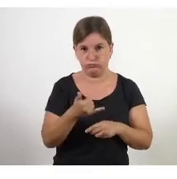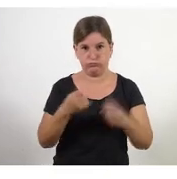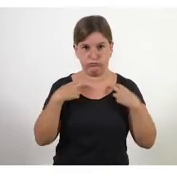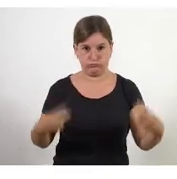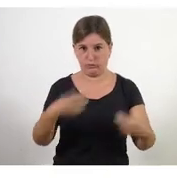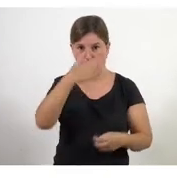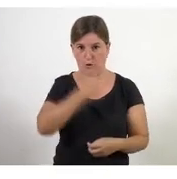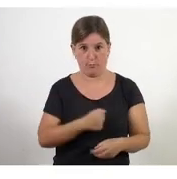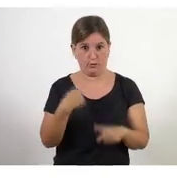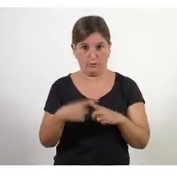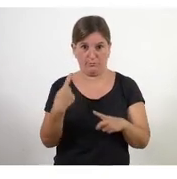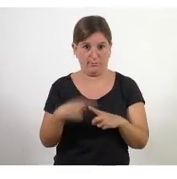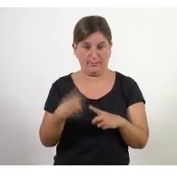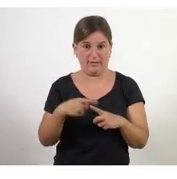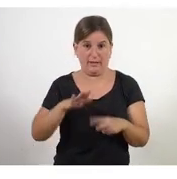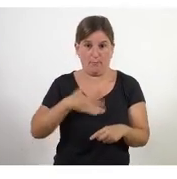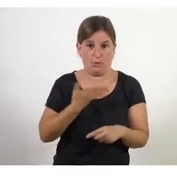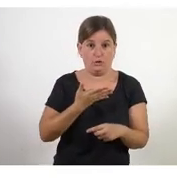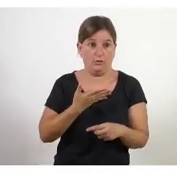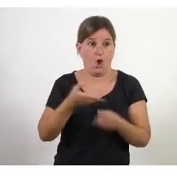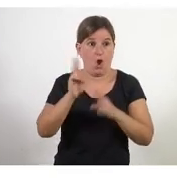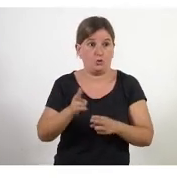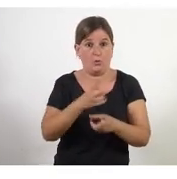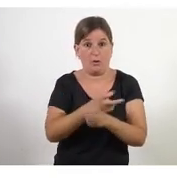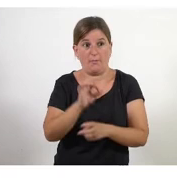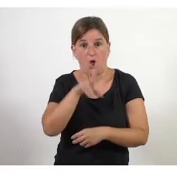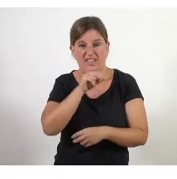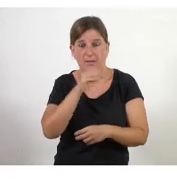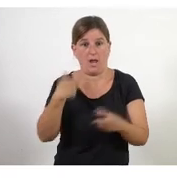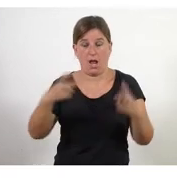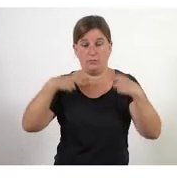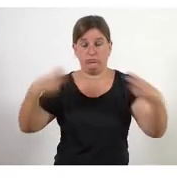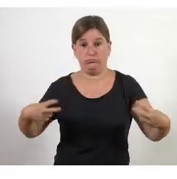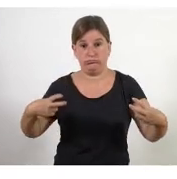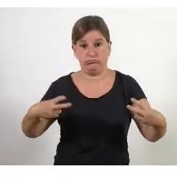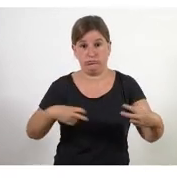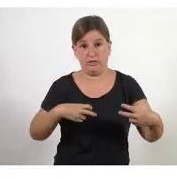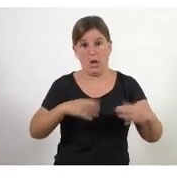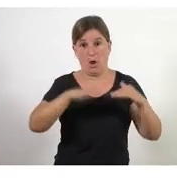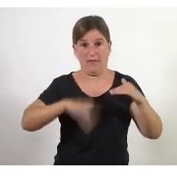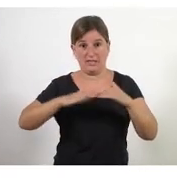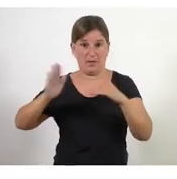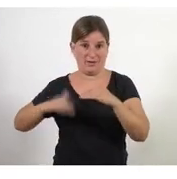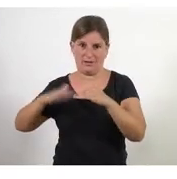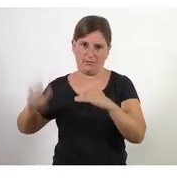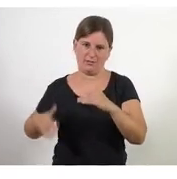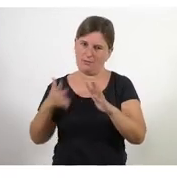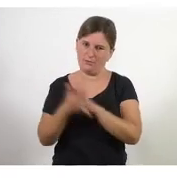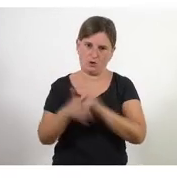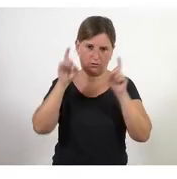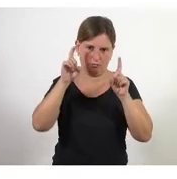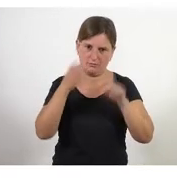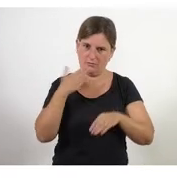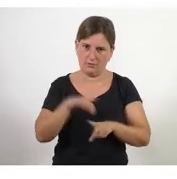desembre persones totalment cremades això no es pot permetre i de fet els principis es recomanen que això no passi